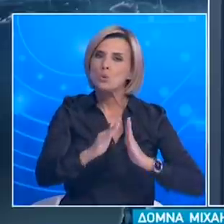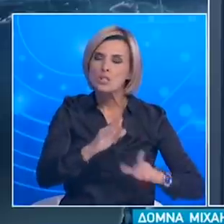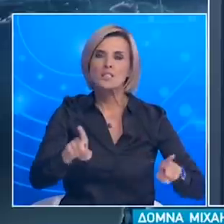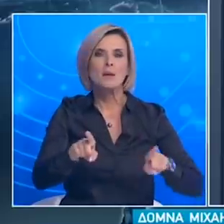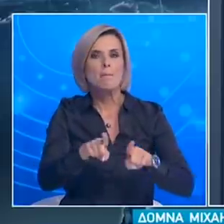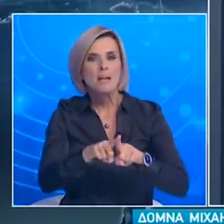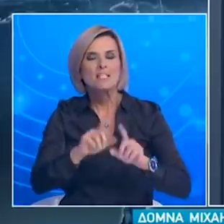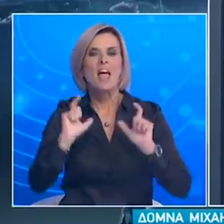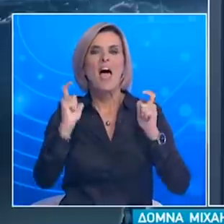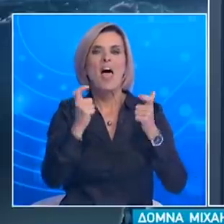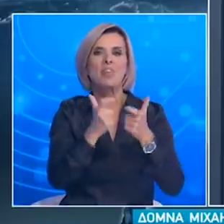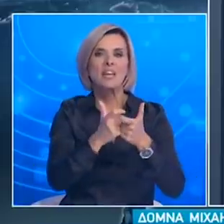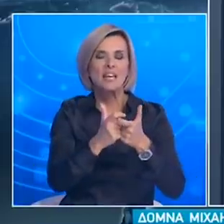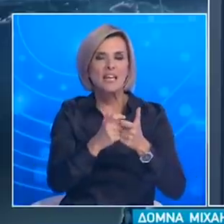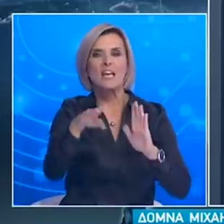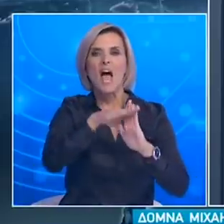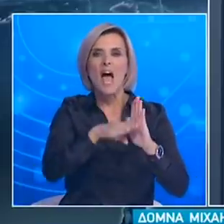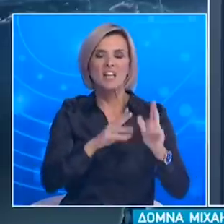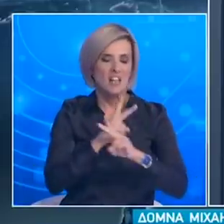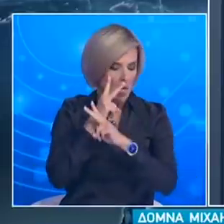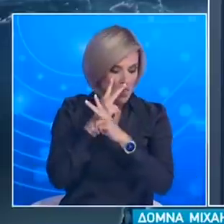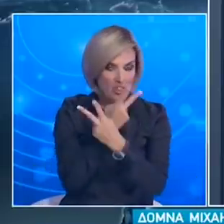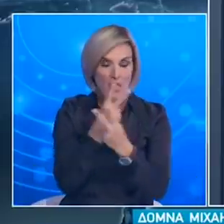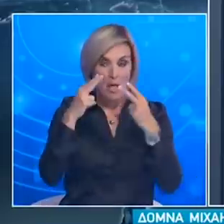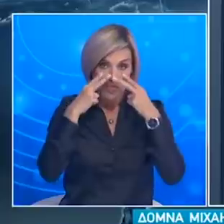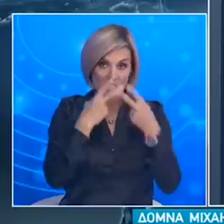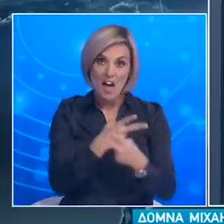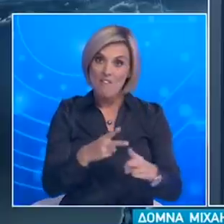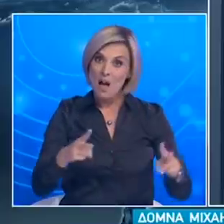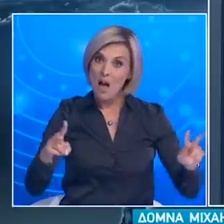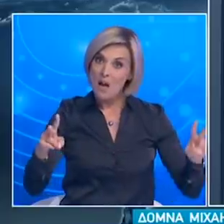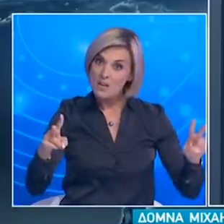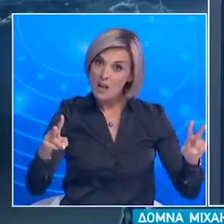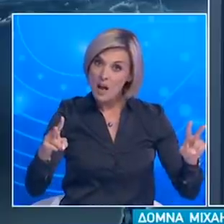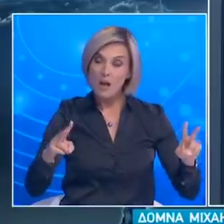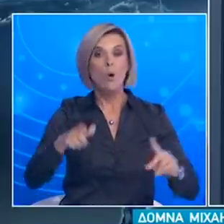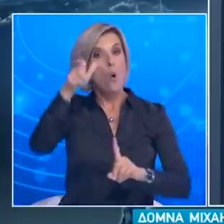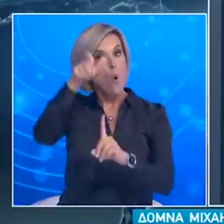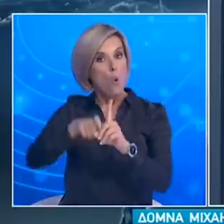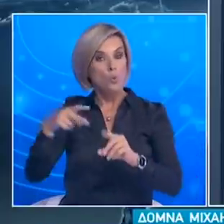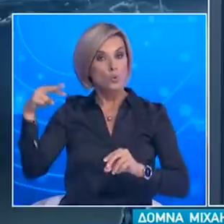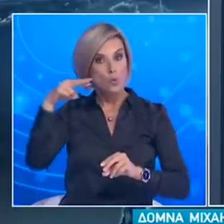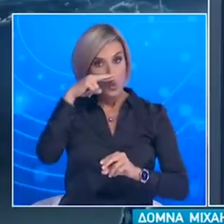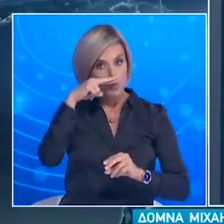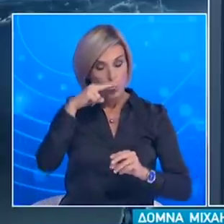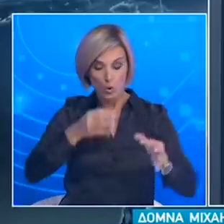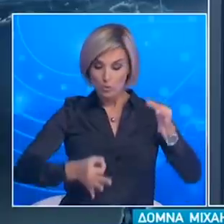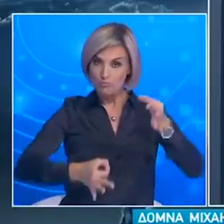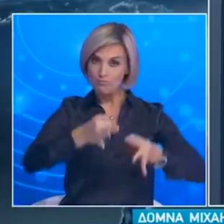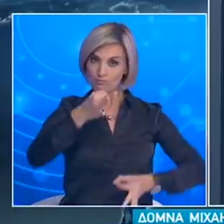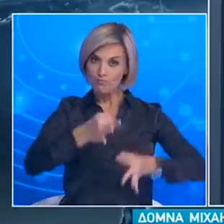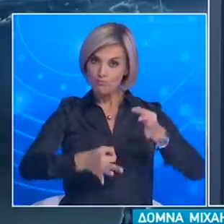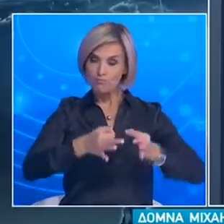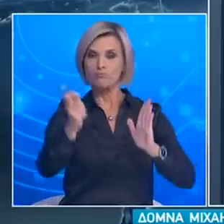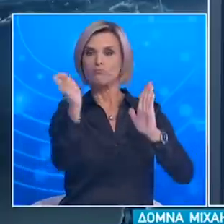την Εθνική Αρχή Διαφάνειας τις Περιφέρειες και βέβαια υπό τις κατευθύνσεις του Πρωθυπουργού καταρτήσαμε μία δέσμη